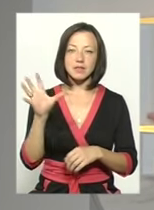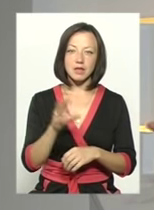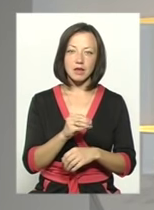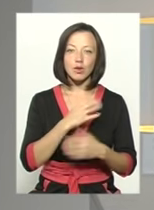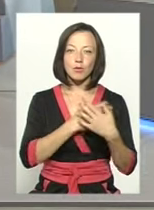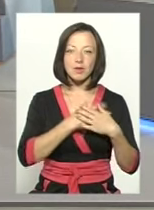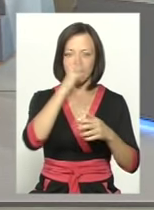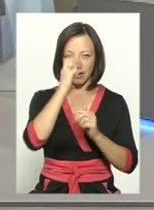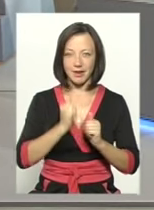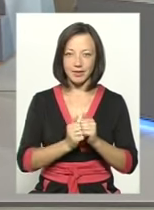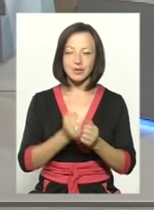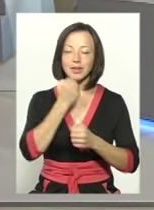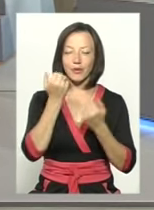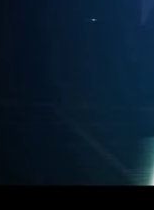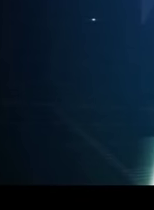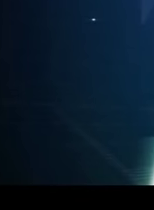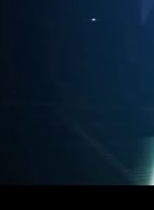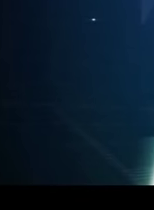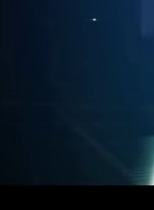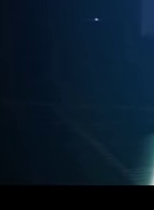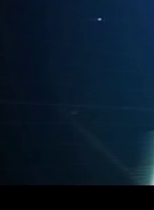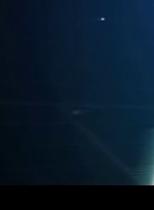і любіть країну. Дякую вам. Дякую вам.